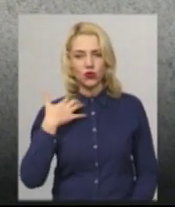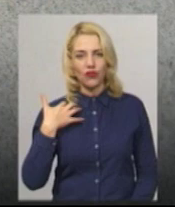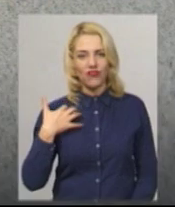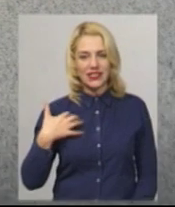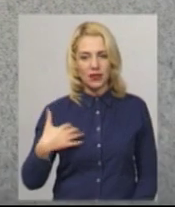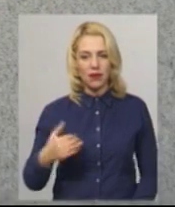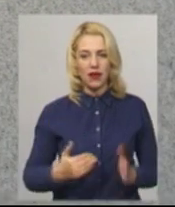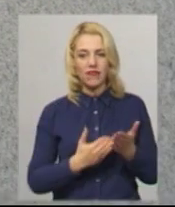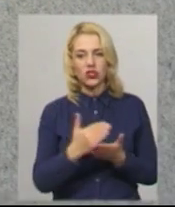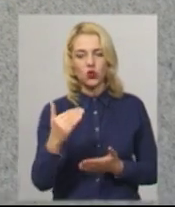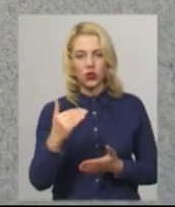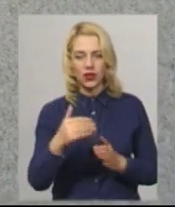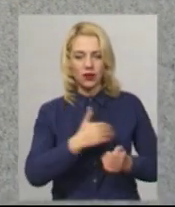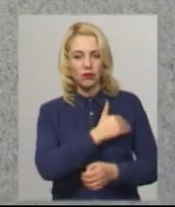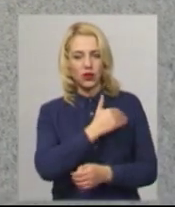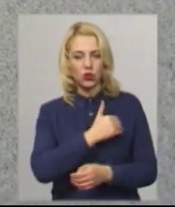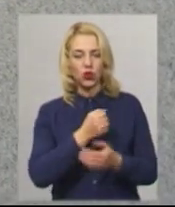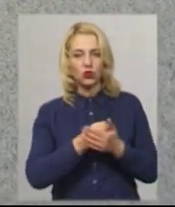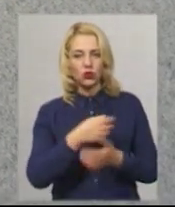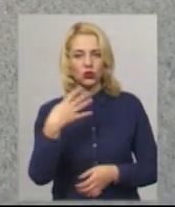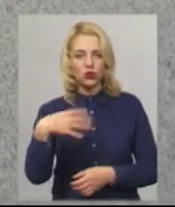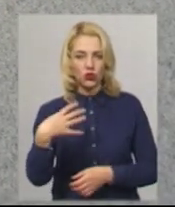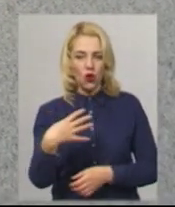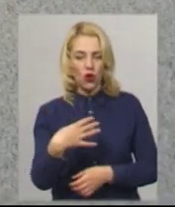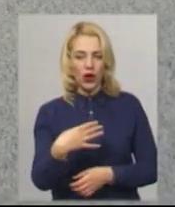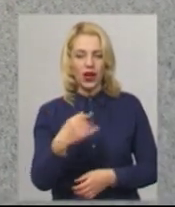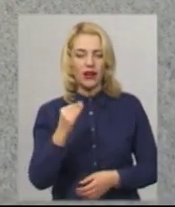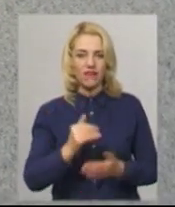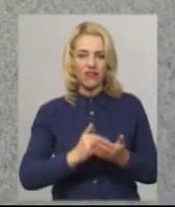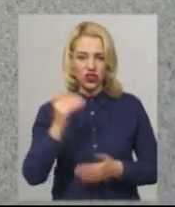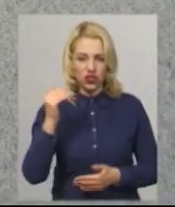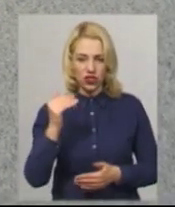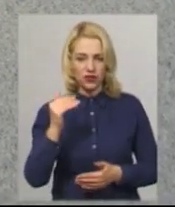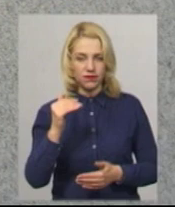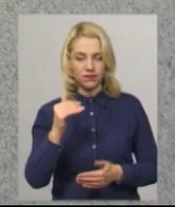висока температура до 40 і вище.